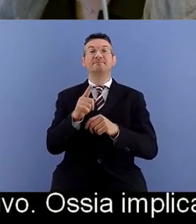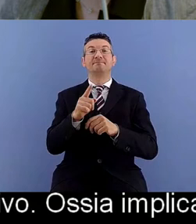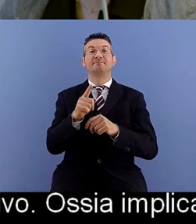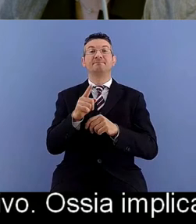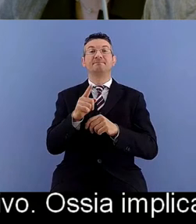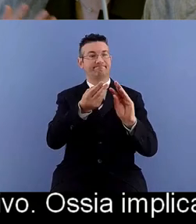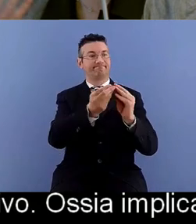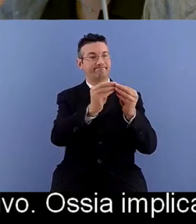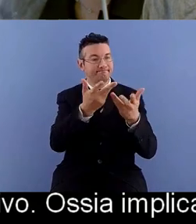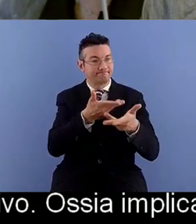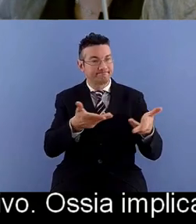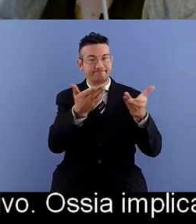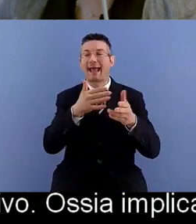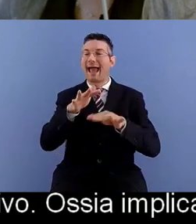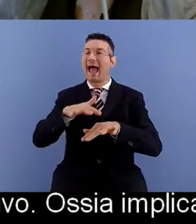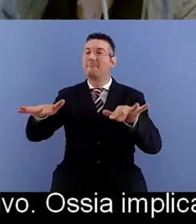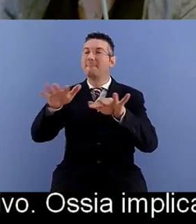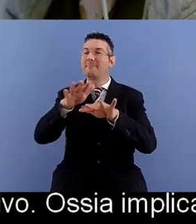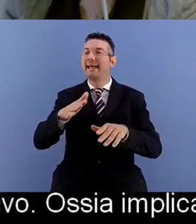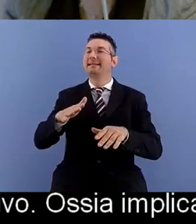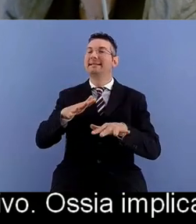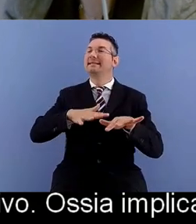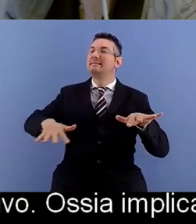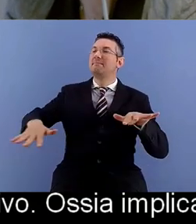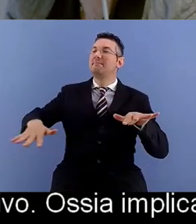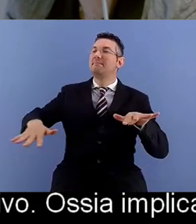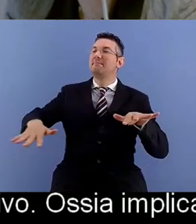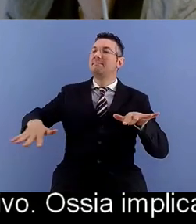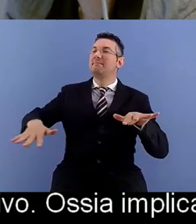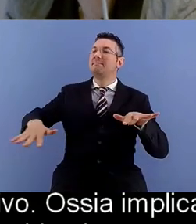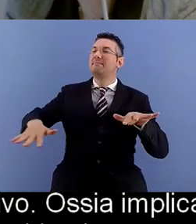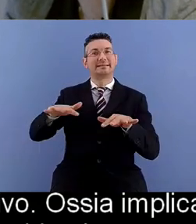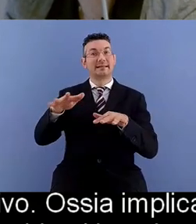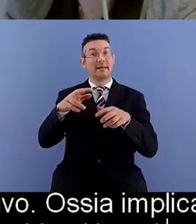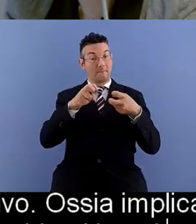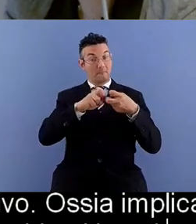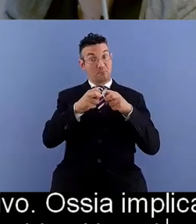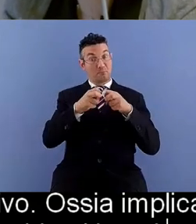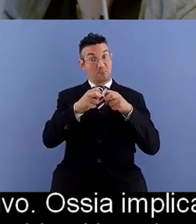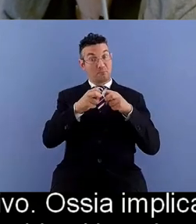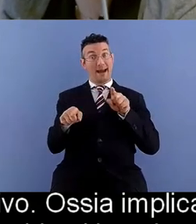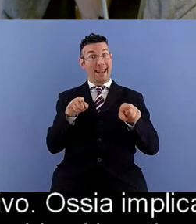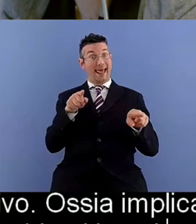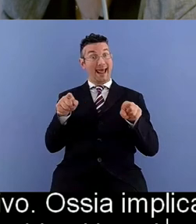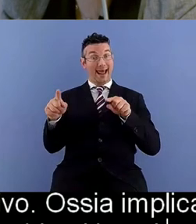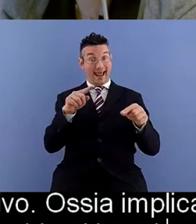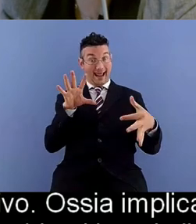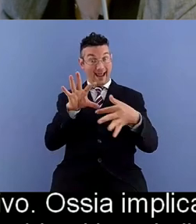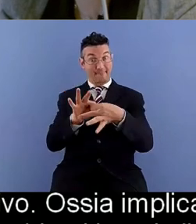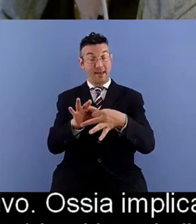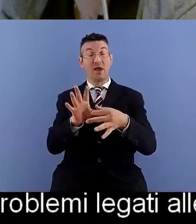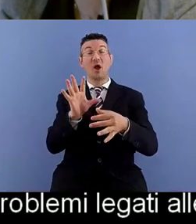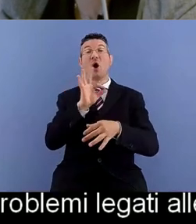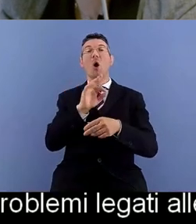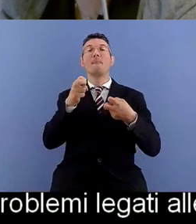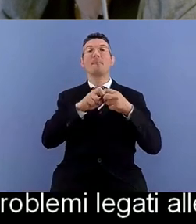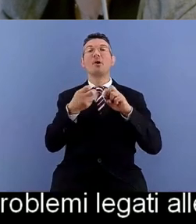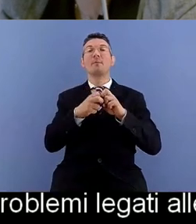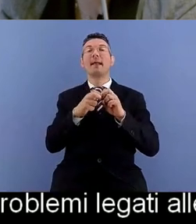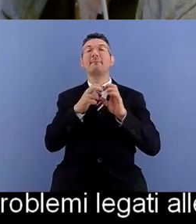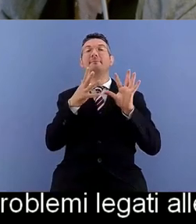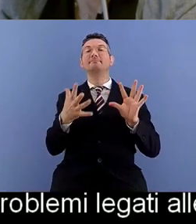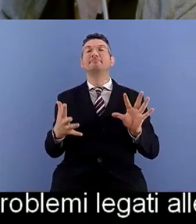'ambiente agli spazi e problemi che invece sono legati alle specificità caratteristiche della